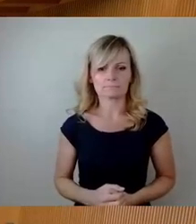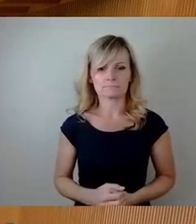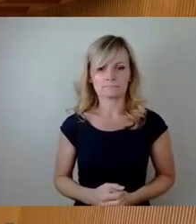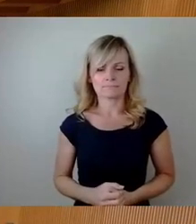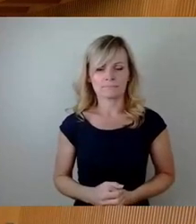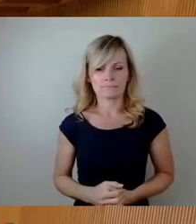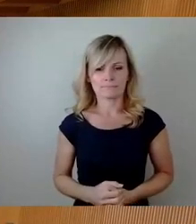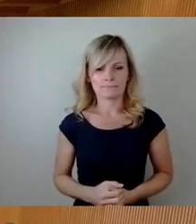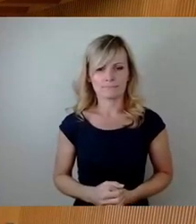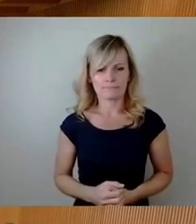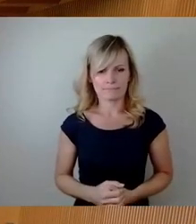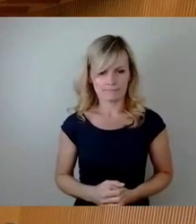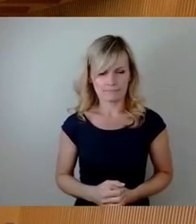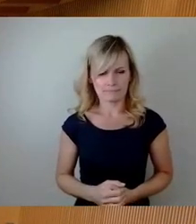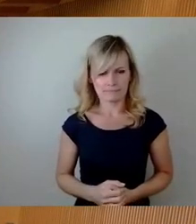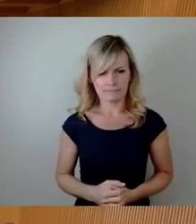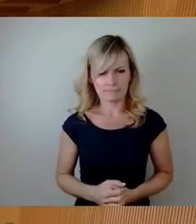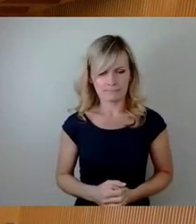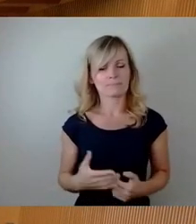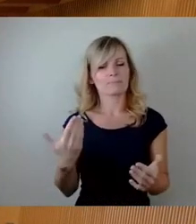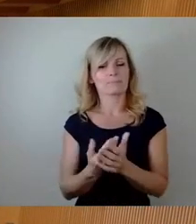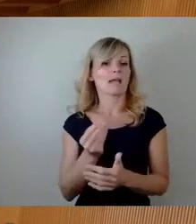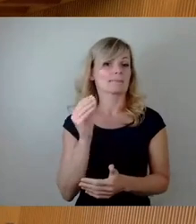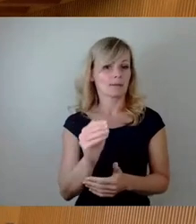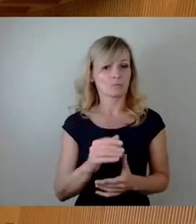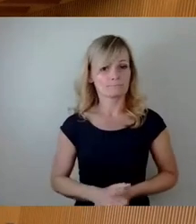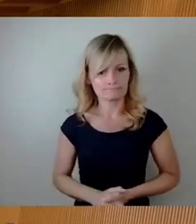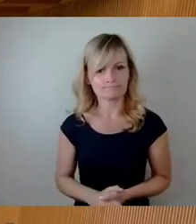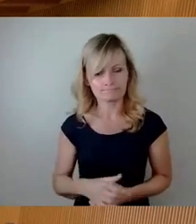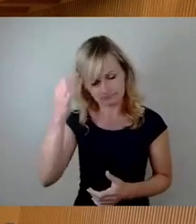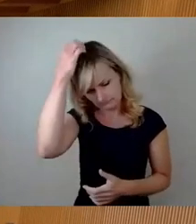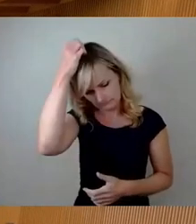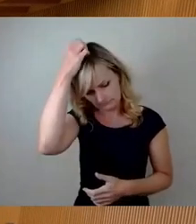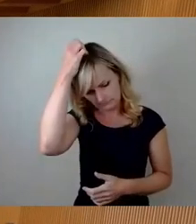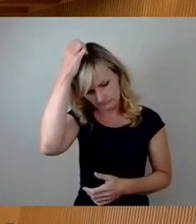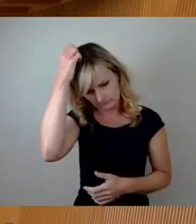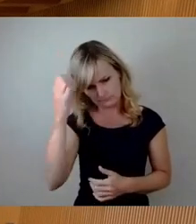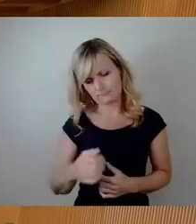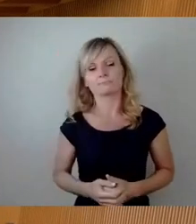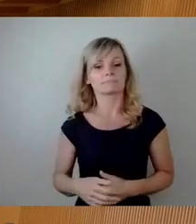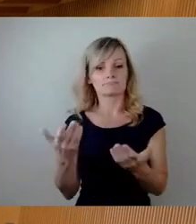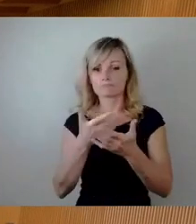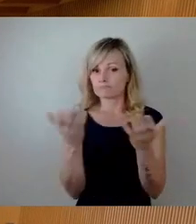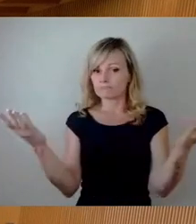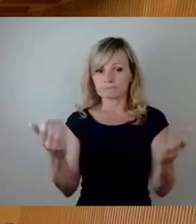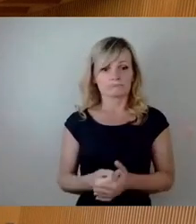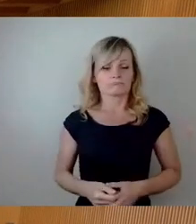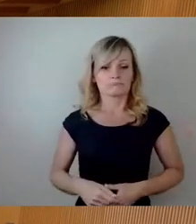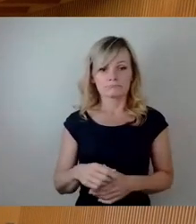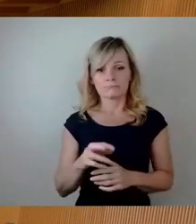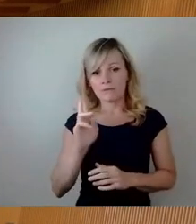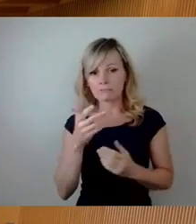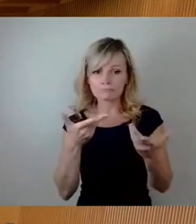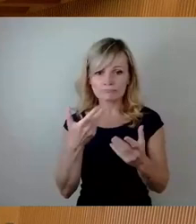Soweit einmal zur Einbringung und zur Vorstellung des Ersetzungsantrags. wird weiterhin das Wort gewünscht aus dem Kreis des Rates.